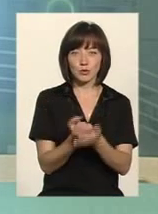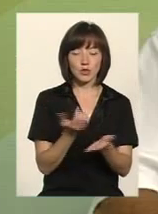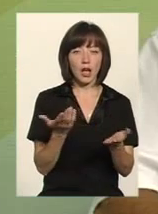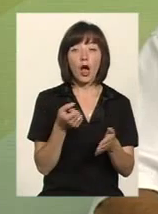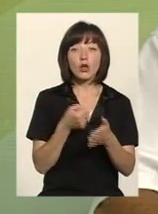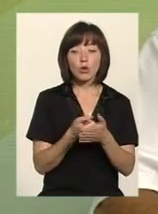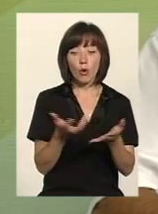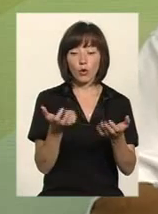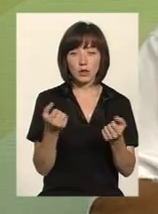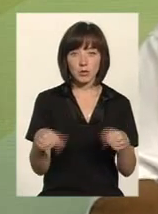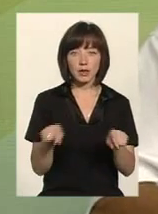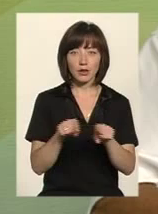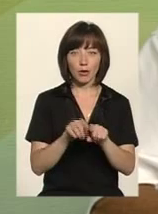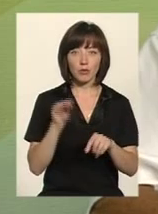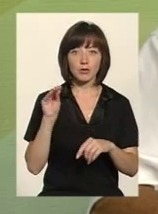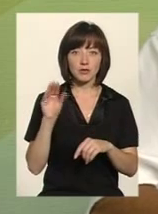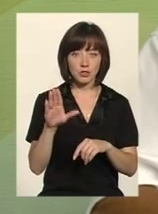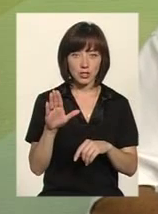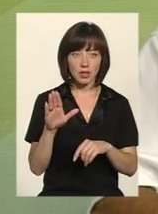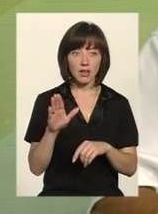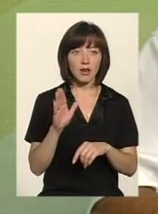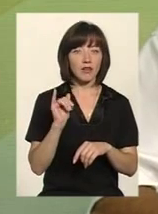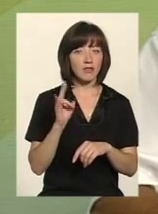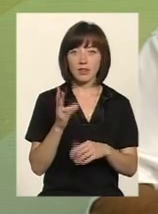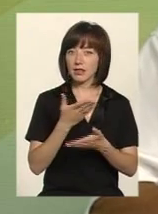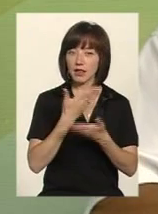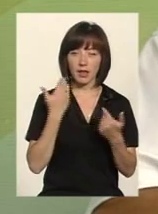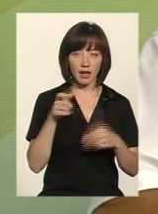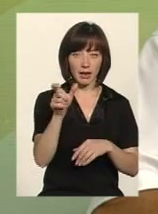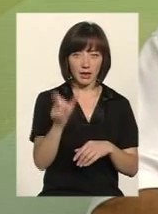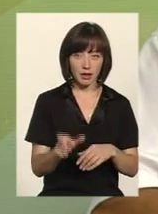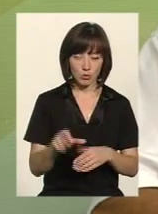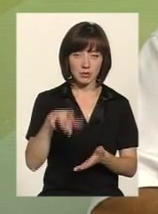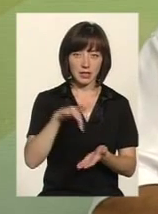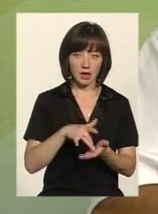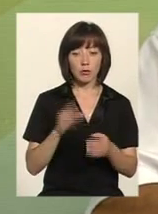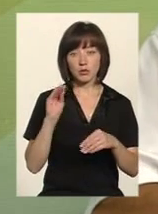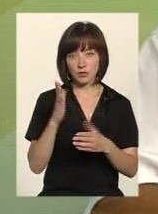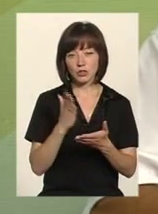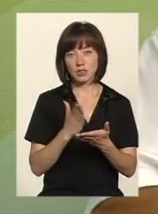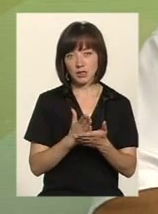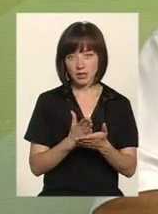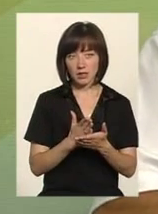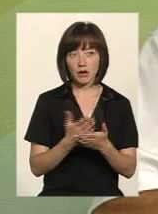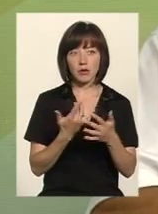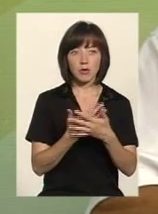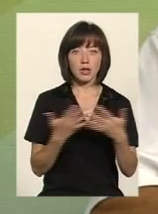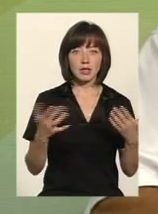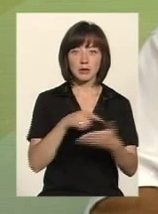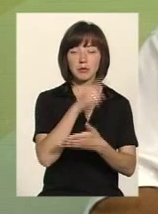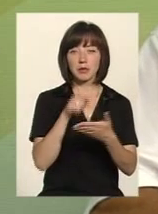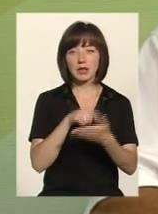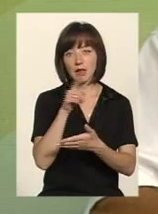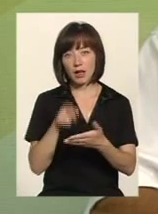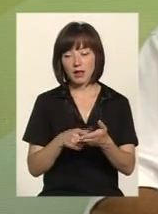До отримання такого посвідчення, він не є клієнтом центру. Якщо він має таке посвідчення, далі, по різних питаннях цивільного